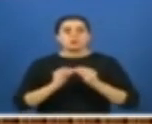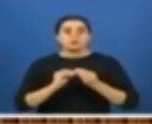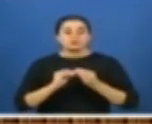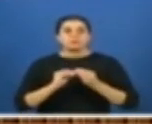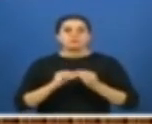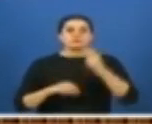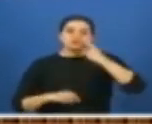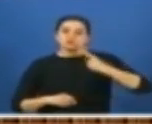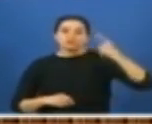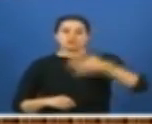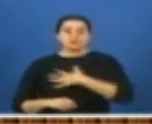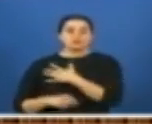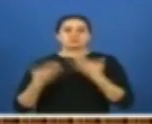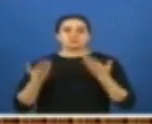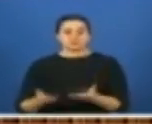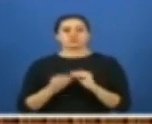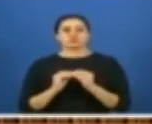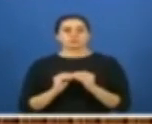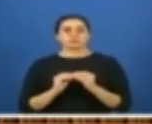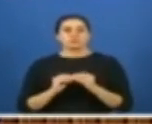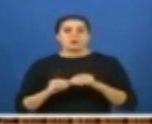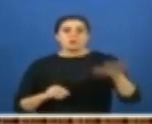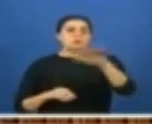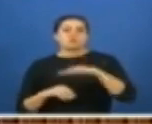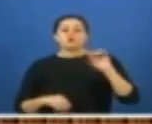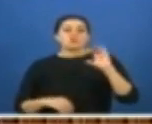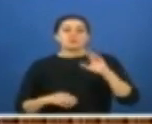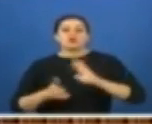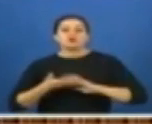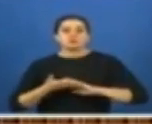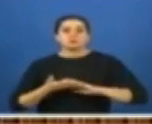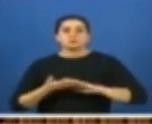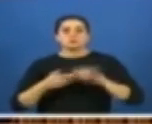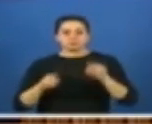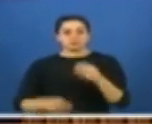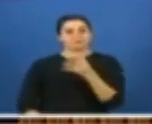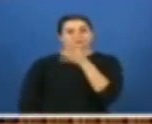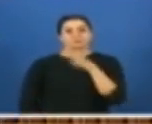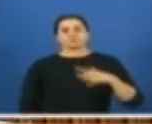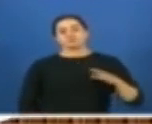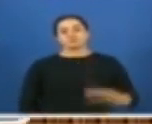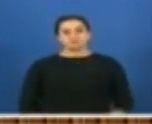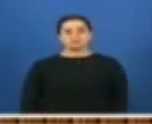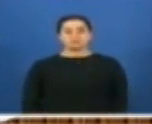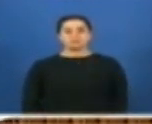Cumhuriyet Halk Partisi'nin sorunlarıdır. Bütün öğretmen arkadaşlarımın bunu bilmesini isterim.